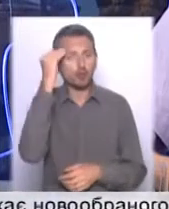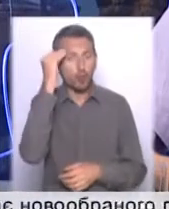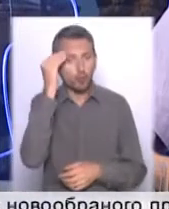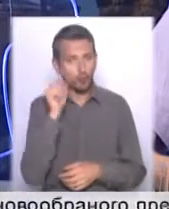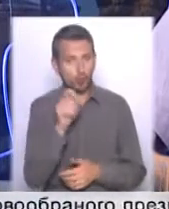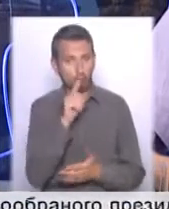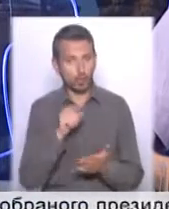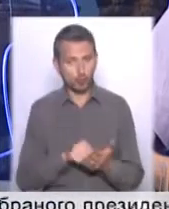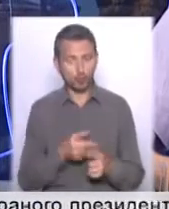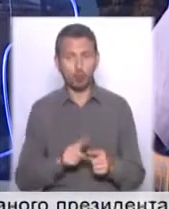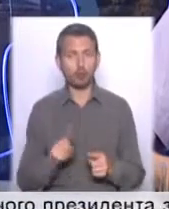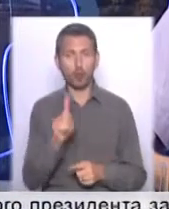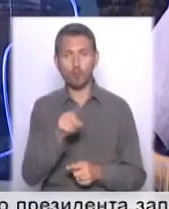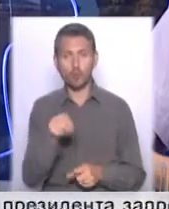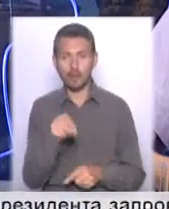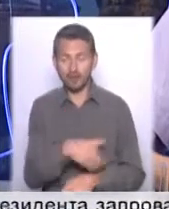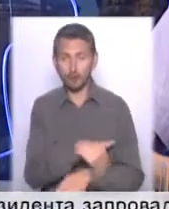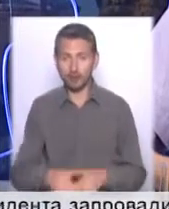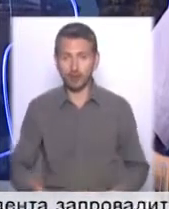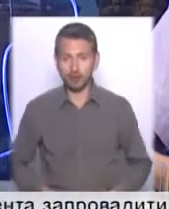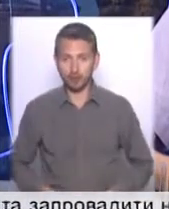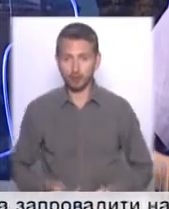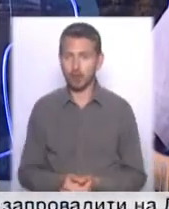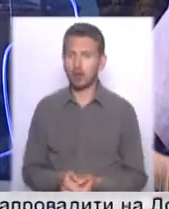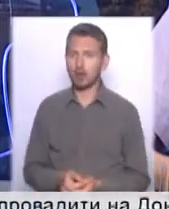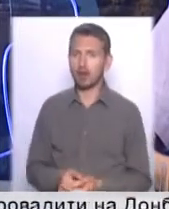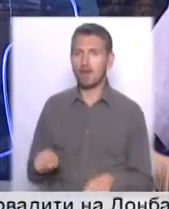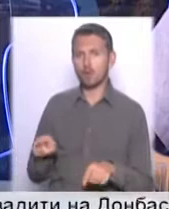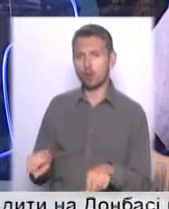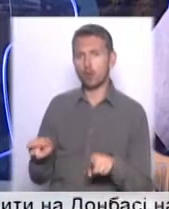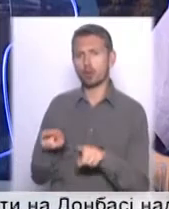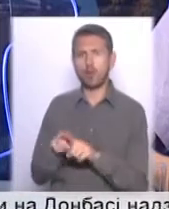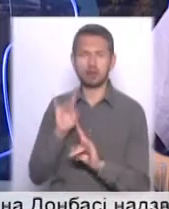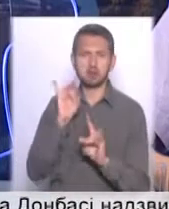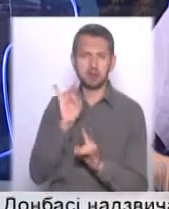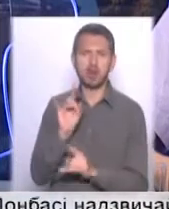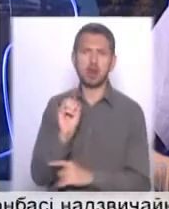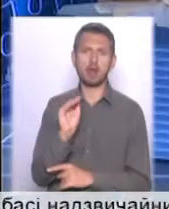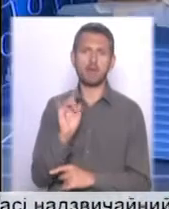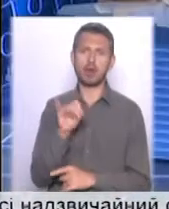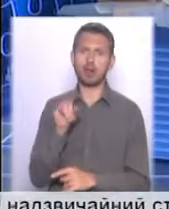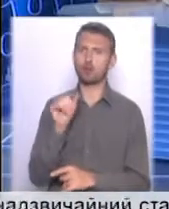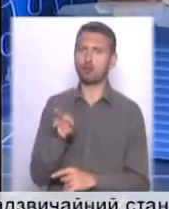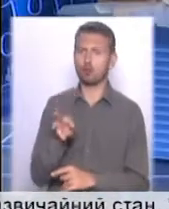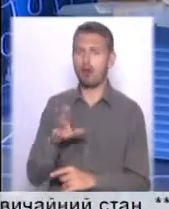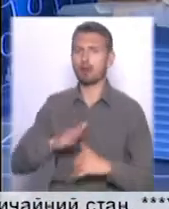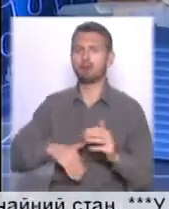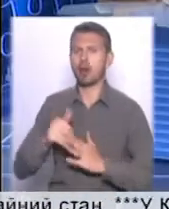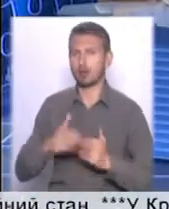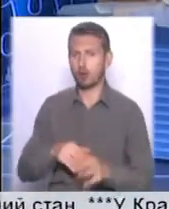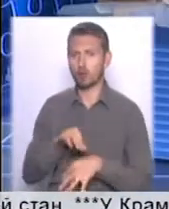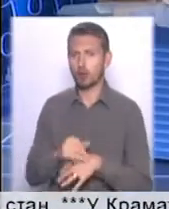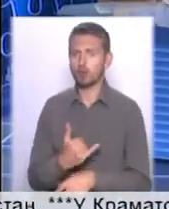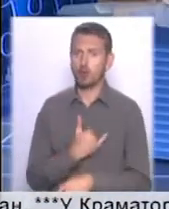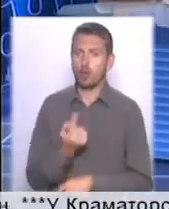з цього приводу, тому що вони на цій вулиці живуть. Знаєте, воно звучить навіть як яскраво референдум, але якщо подивитися в практичній площині, то проводився в нас